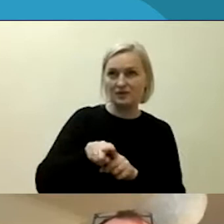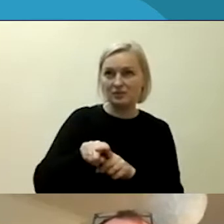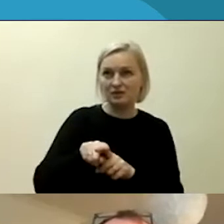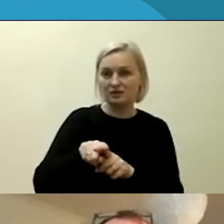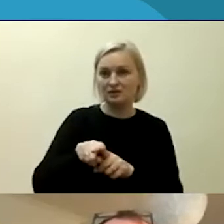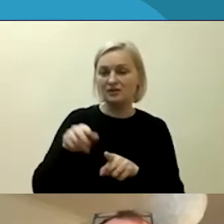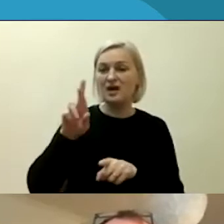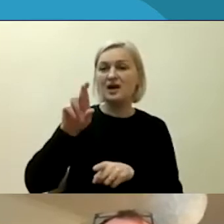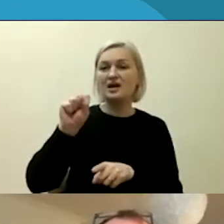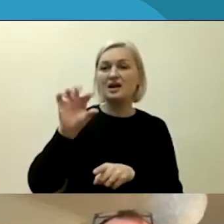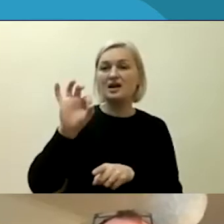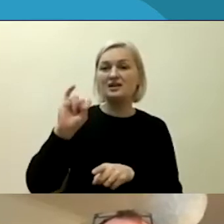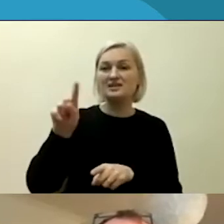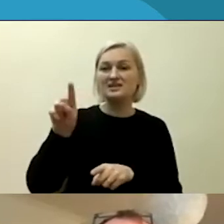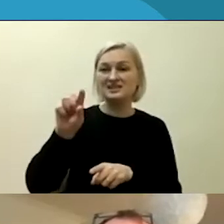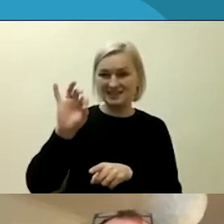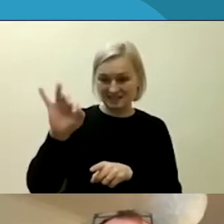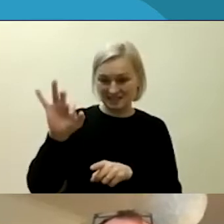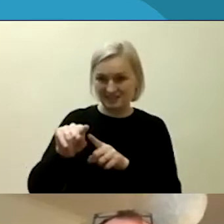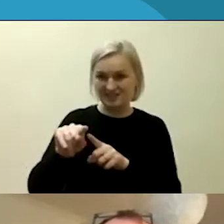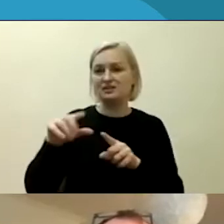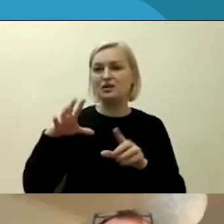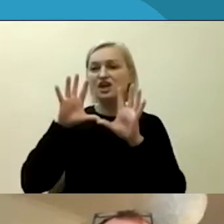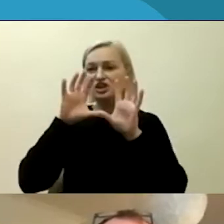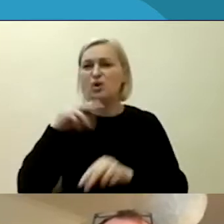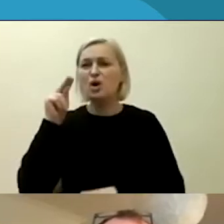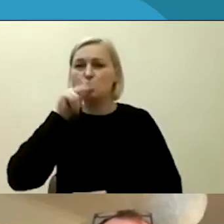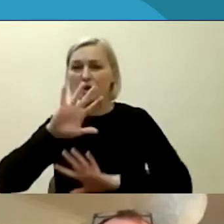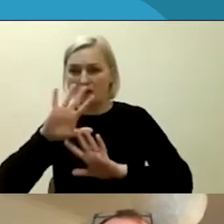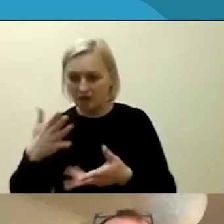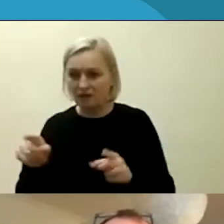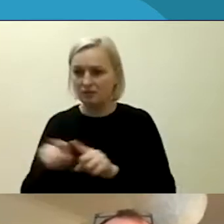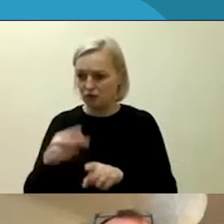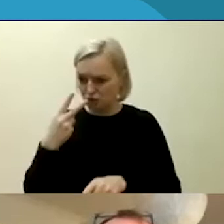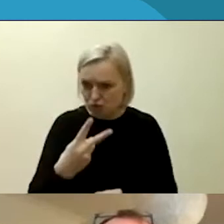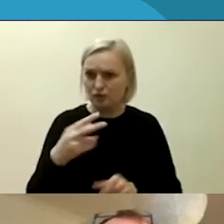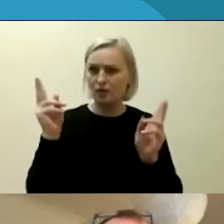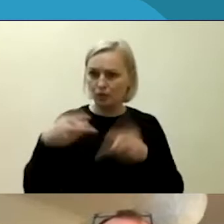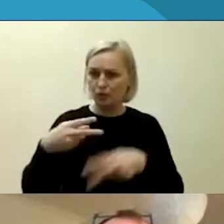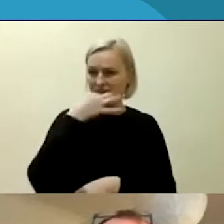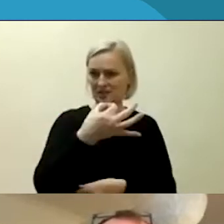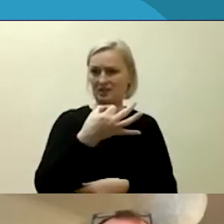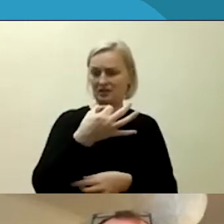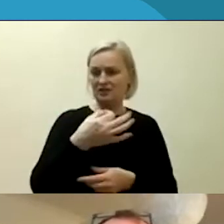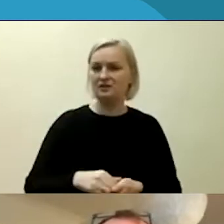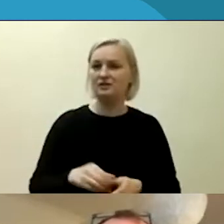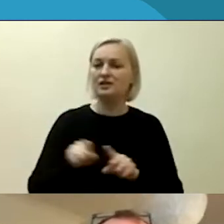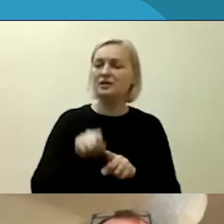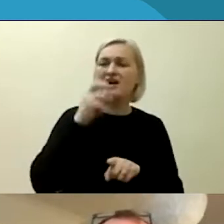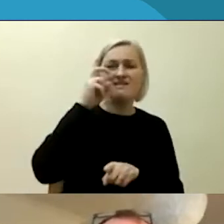rasistinius išpolius. Tad, kalbant apie šią sistemą, tai, kaip sakiau, nevalstybinė,